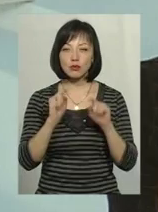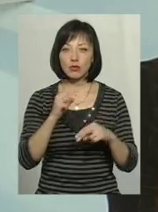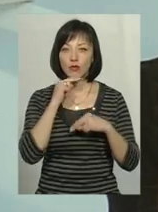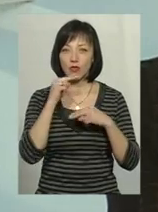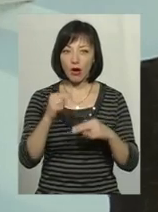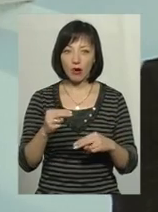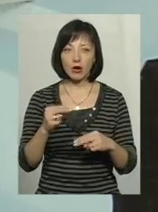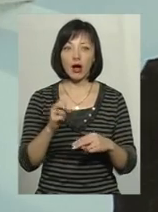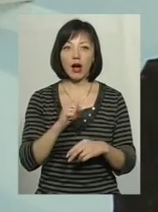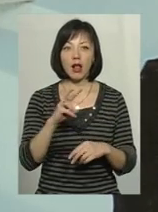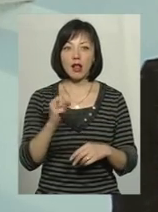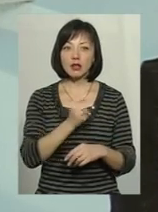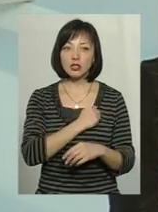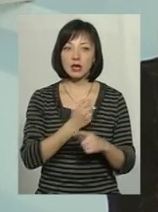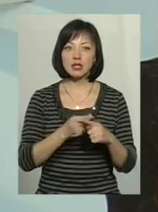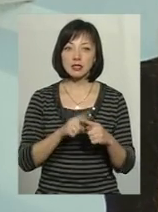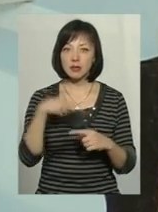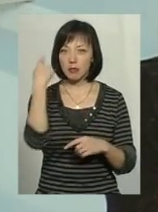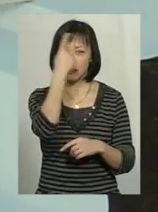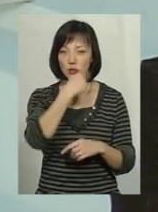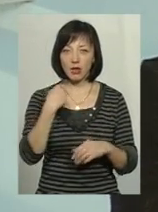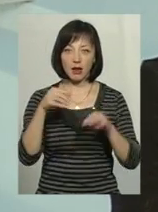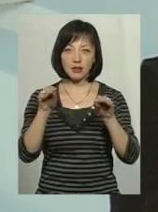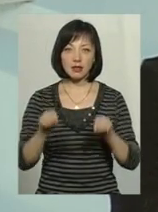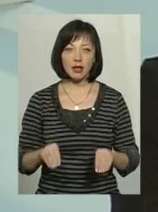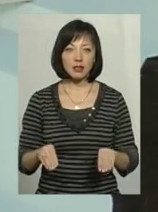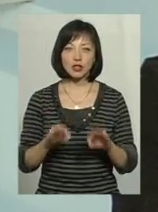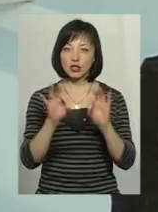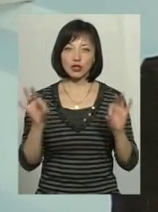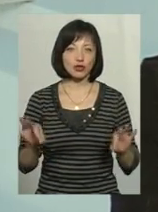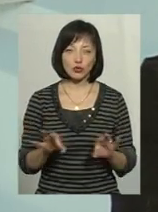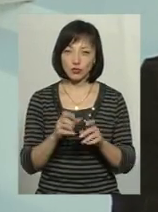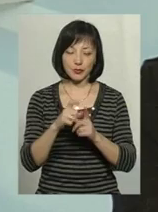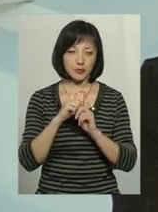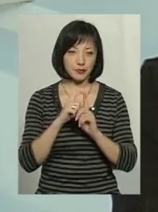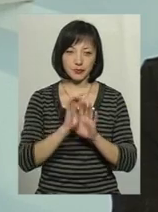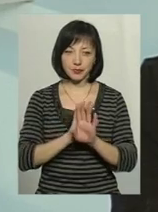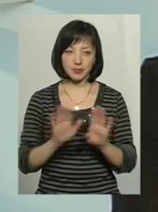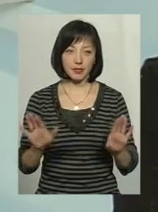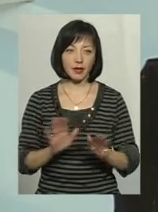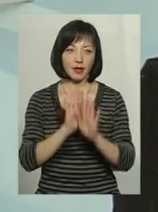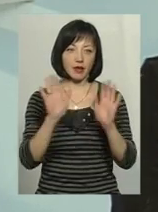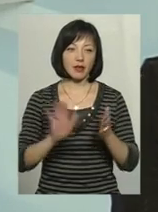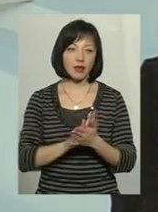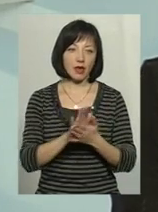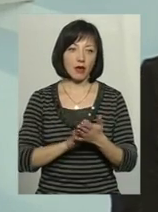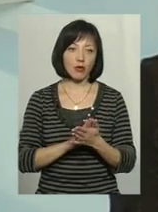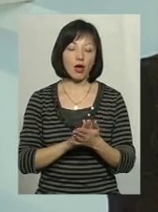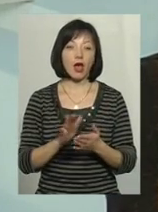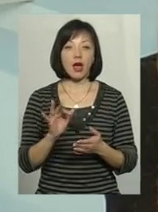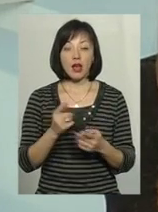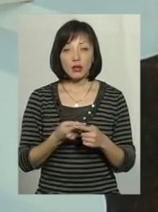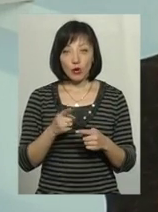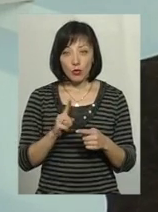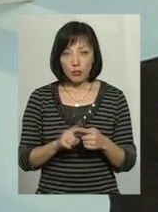нашу увагу. Але, на жаль, це є персональні дані, і відповідь нам не буде ніякою. Тому формула